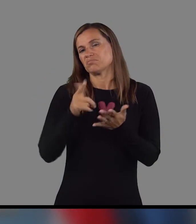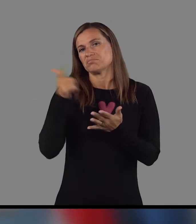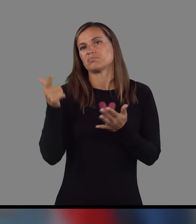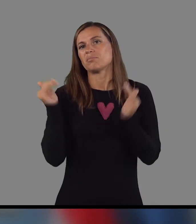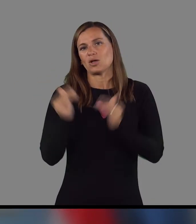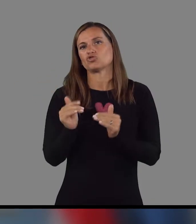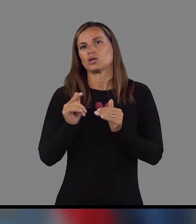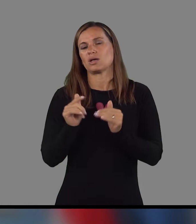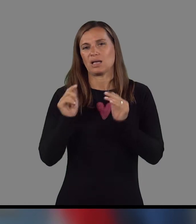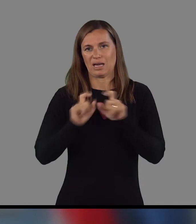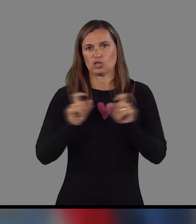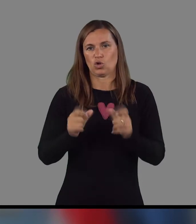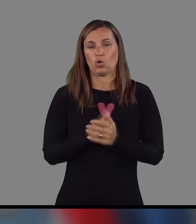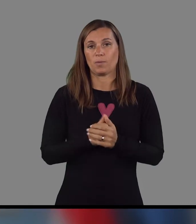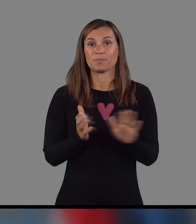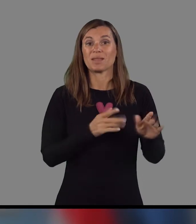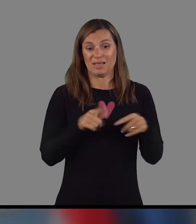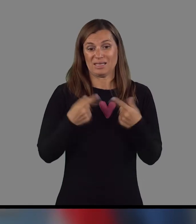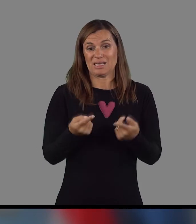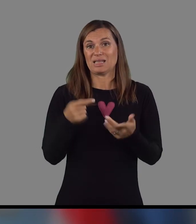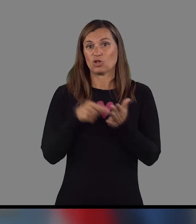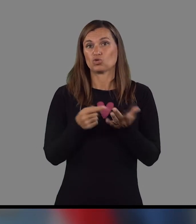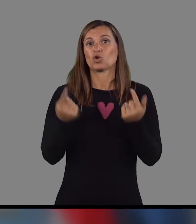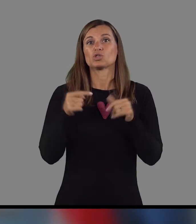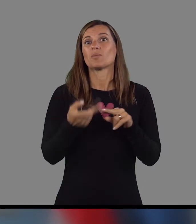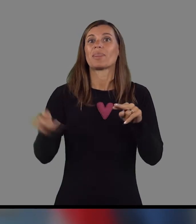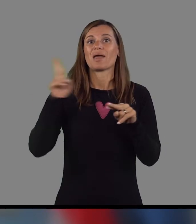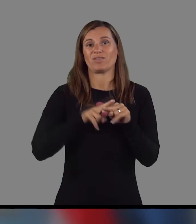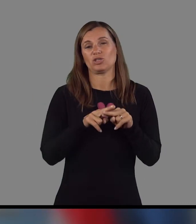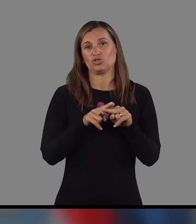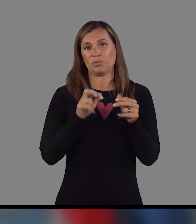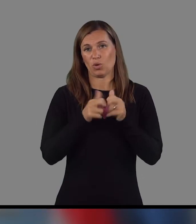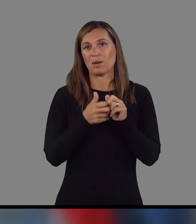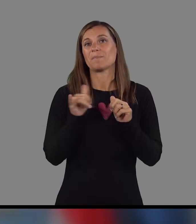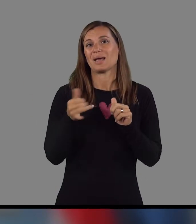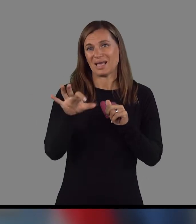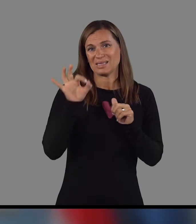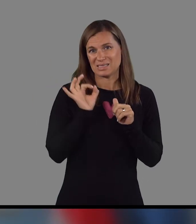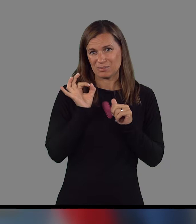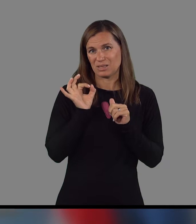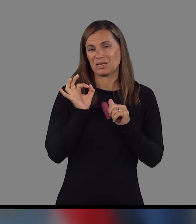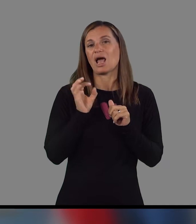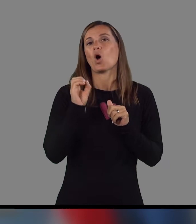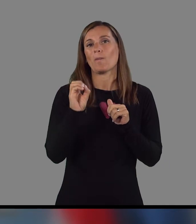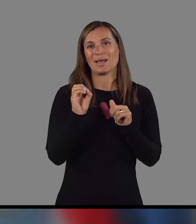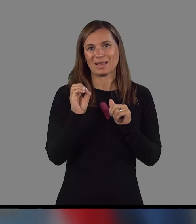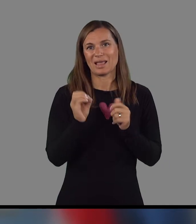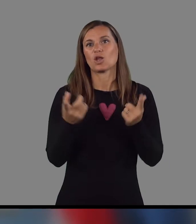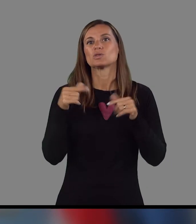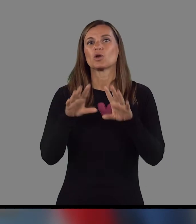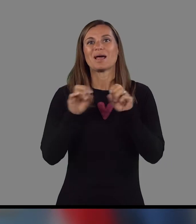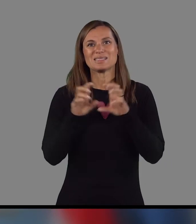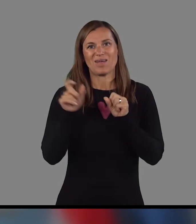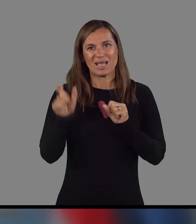nekaj manjših drugih razlogov. Nasledna točka, oziroma pravzaprav največje osko grlo, pa je izbira operaterja